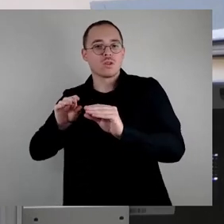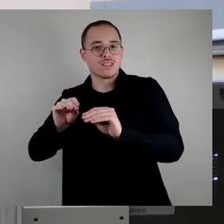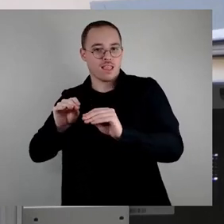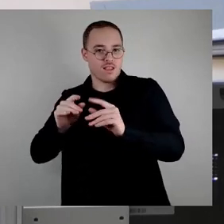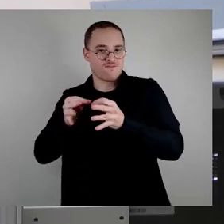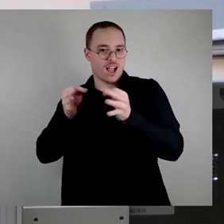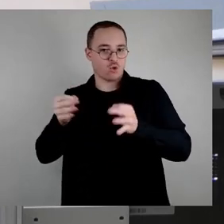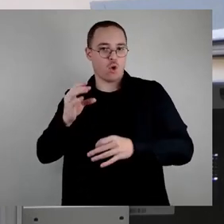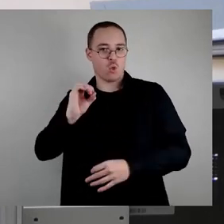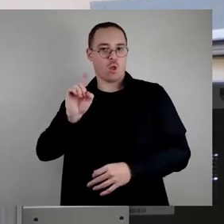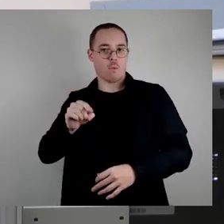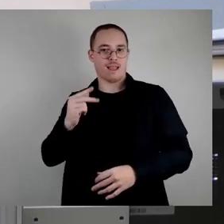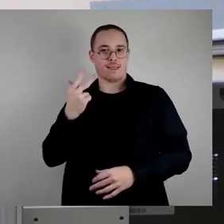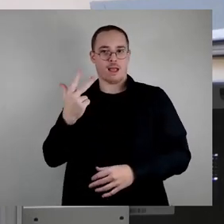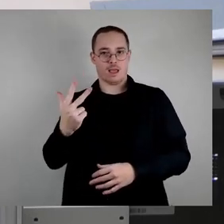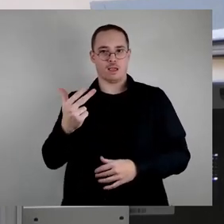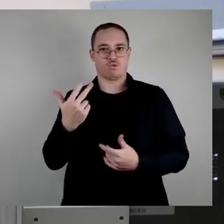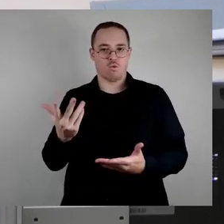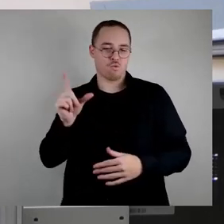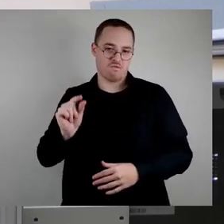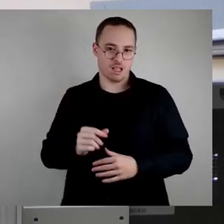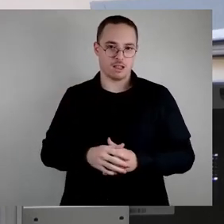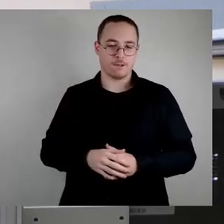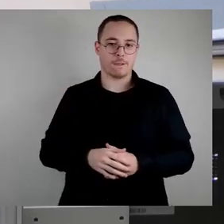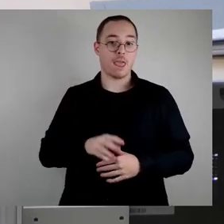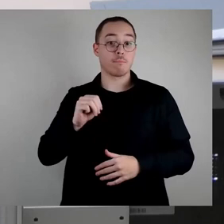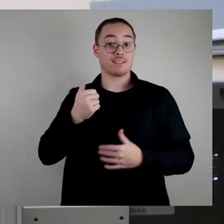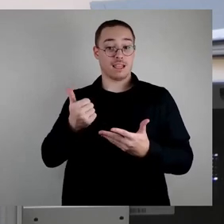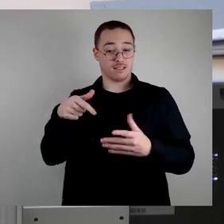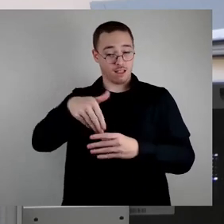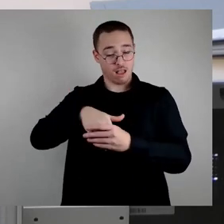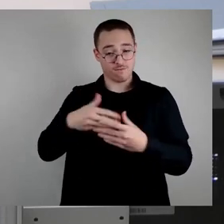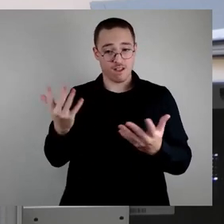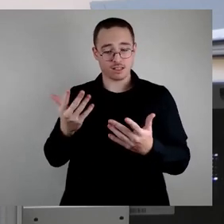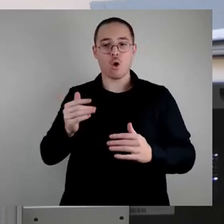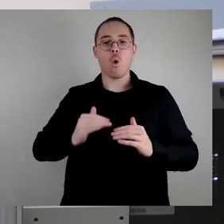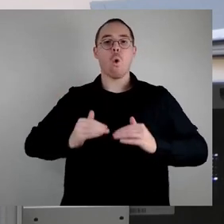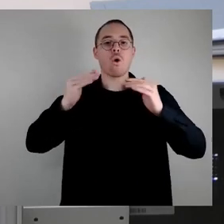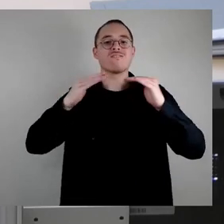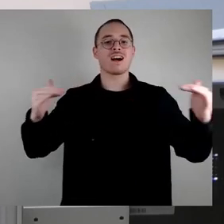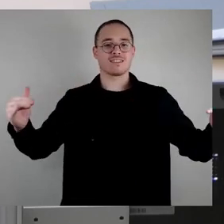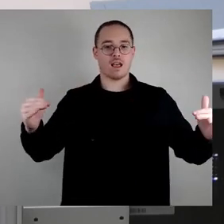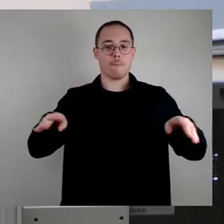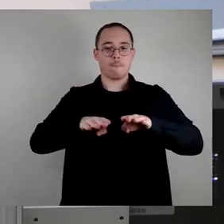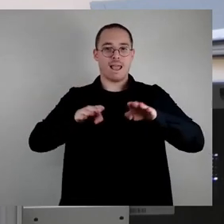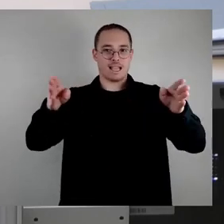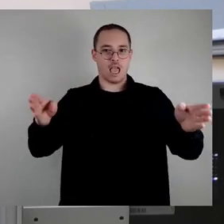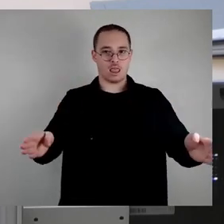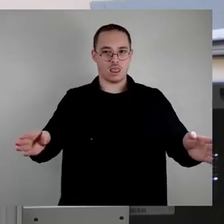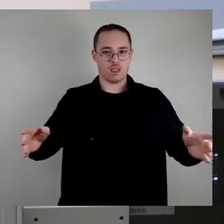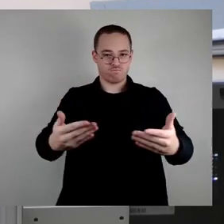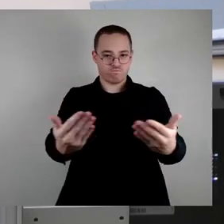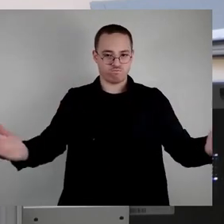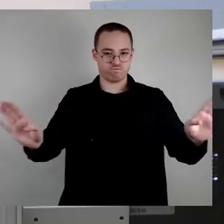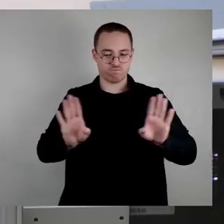Die Maßnahme M6 ist das Hochwasser-Rückhaltebecken im Bereich Rennersdorfer Hauptstraße. Und